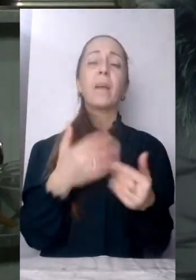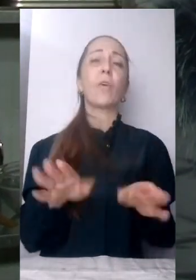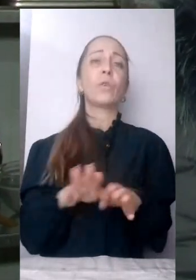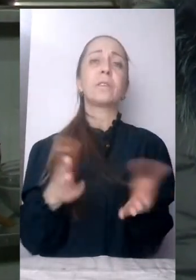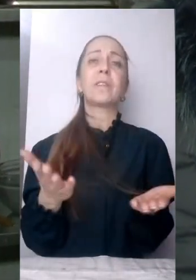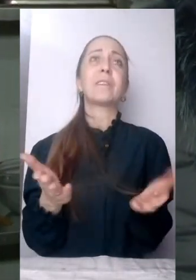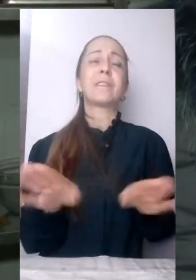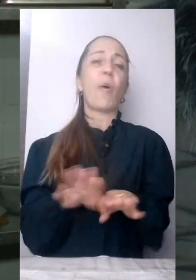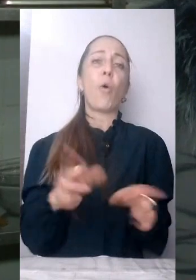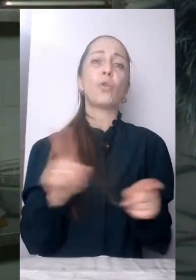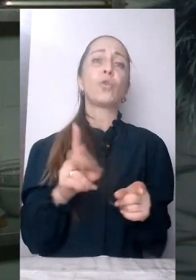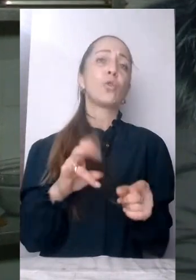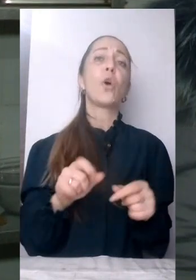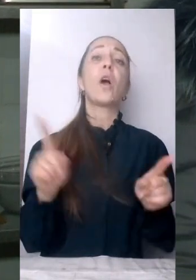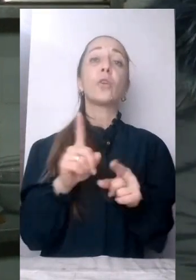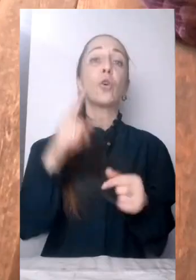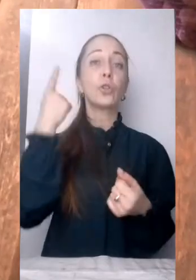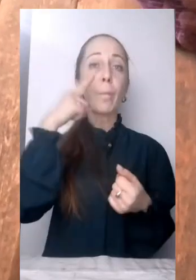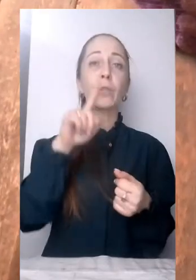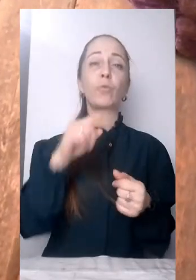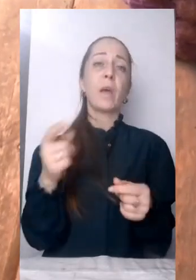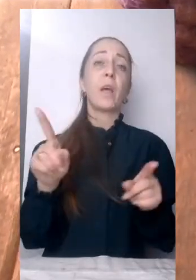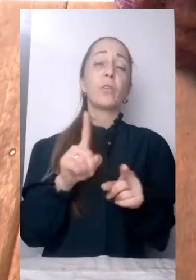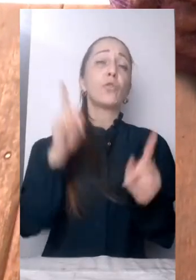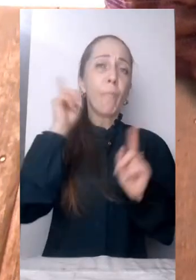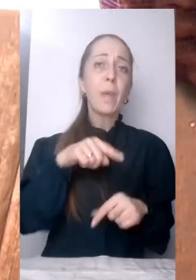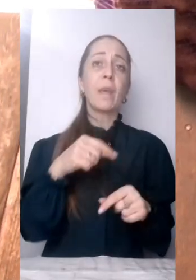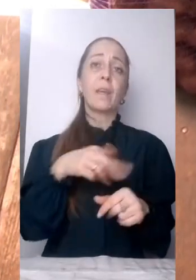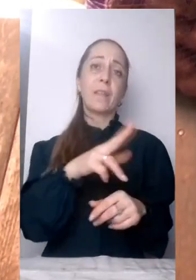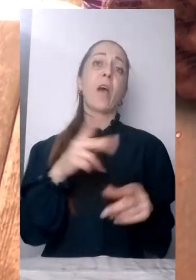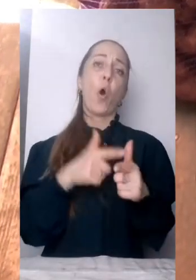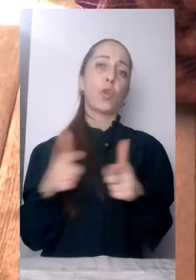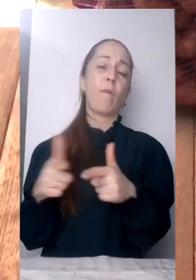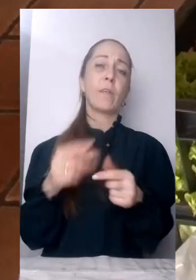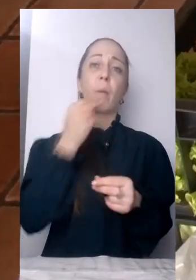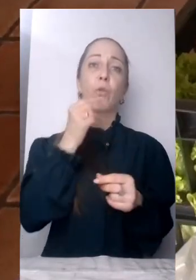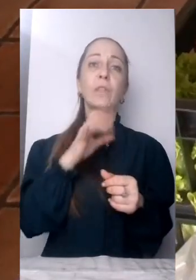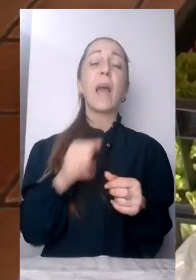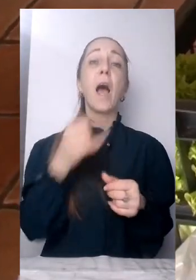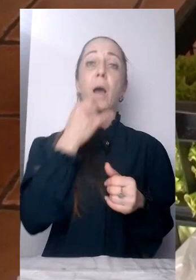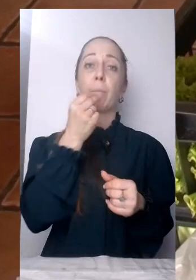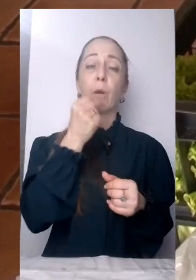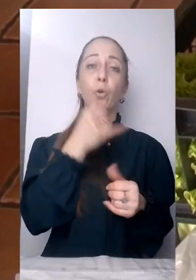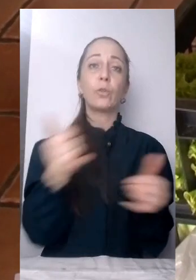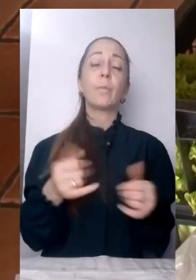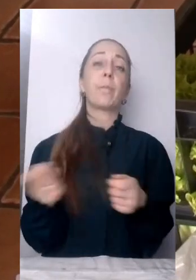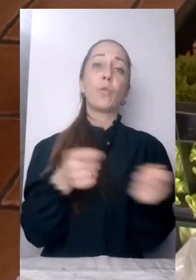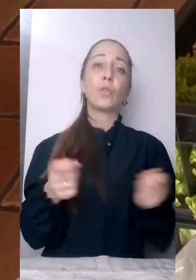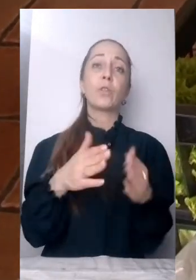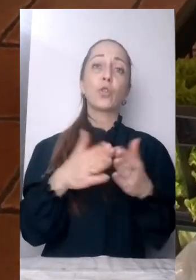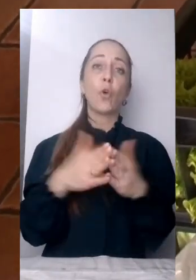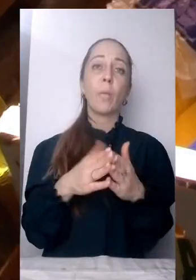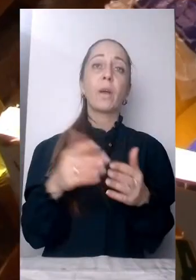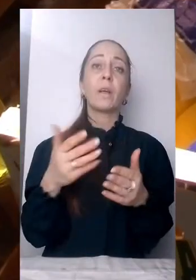що придумає, хто що вміє готовий, то й те готуємо. Продукти для приготування обідів зносять з дому, використовують ті, які не допродали до